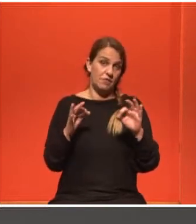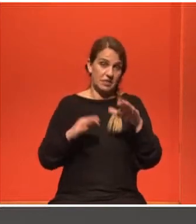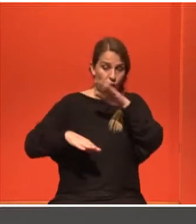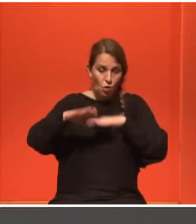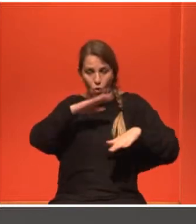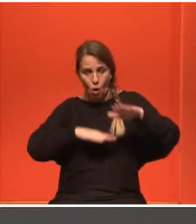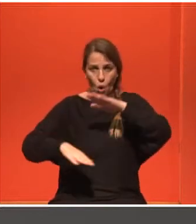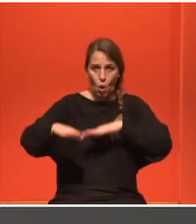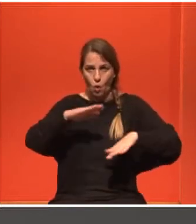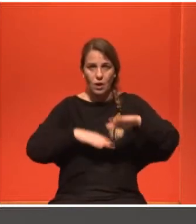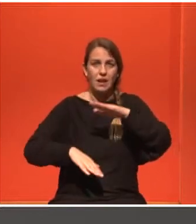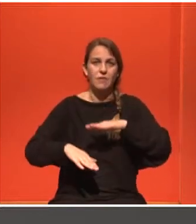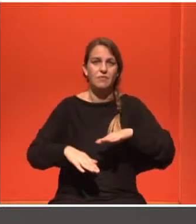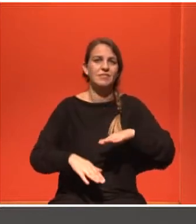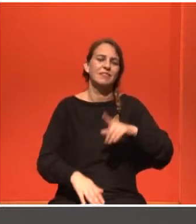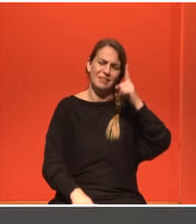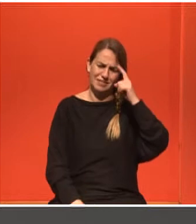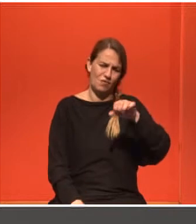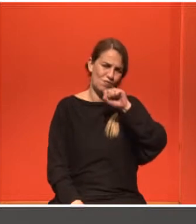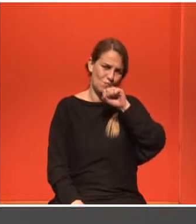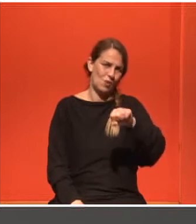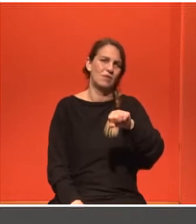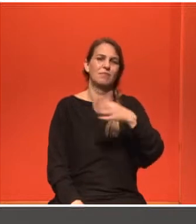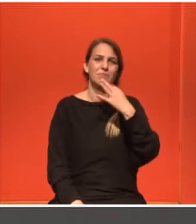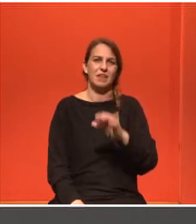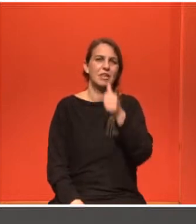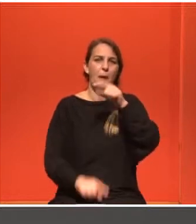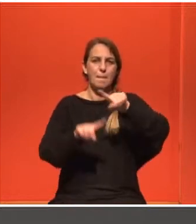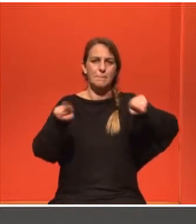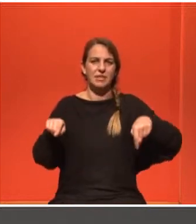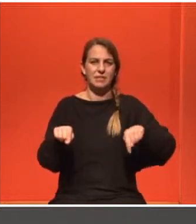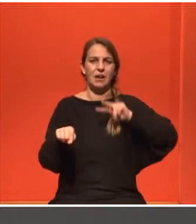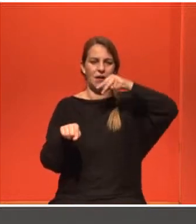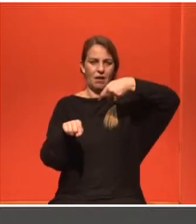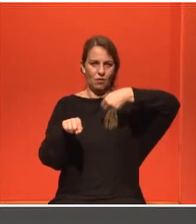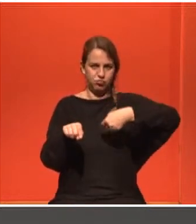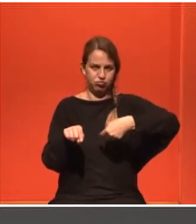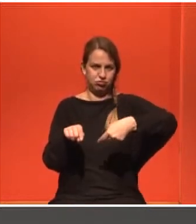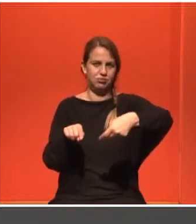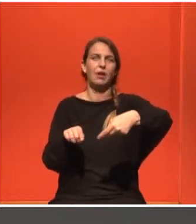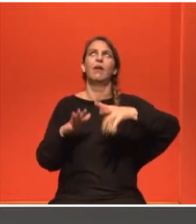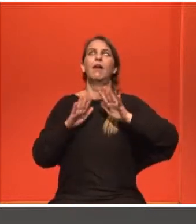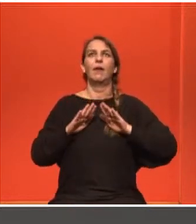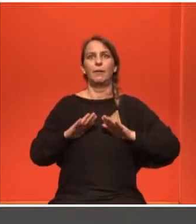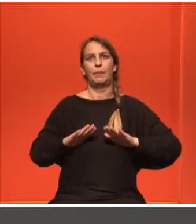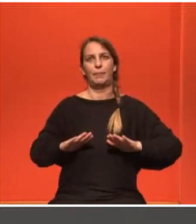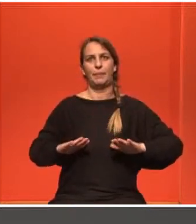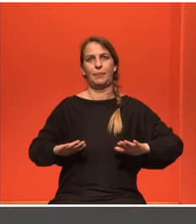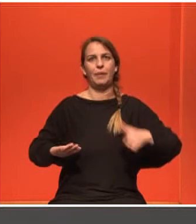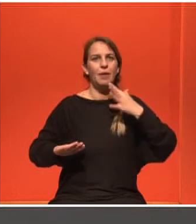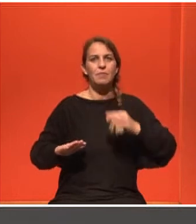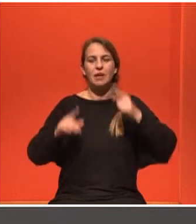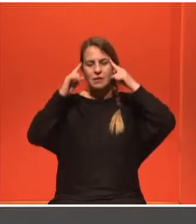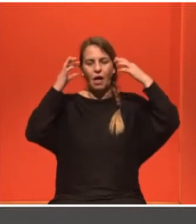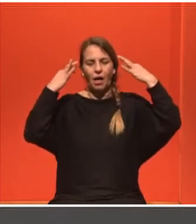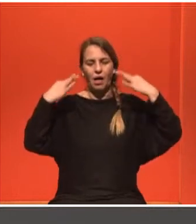είναι το στοιχείο σου. Μπαίνεις μέσα και λες «ΟΚ, τώρα εδώ πέρα ηρεμό, δεν θέλω να ακούω τίποτα άλλο,